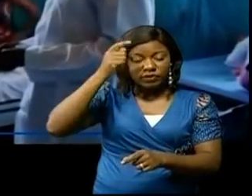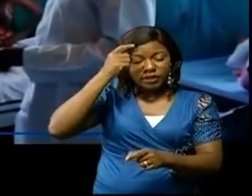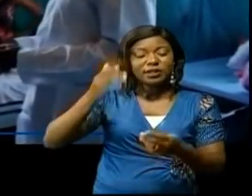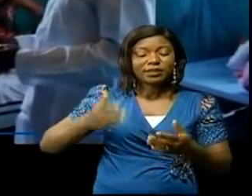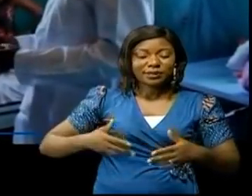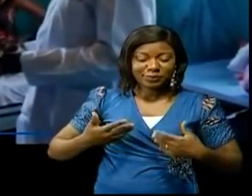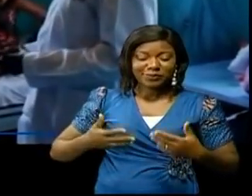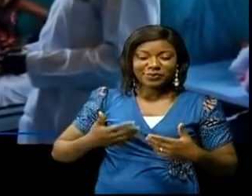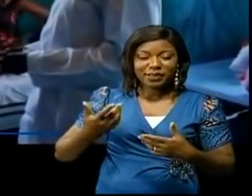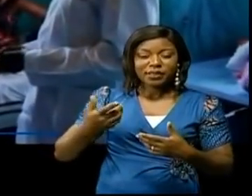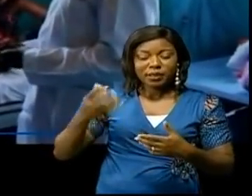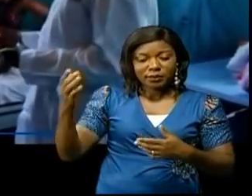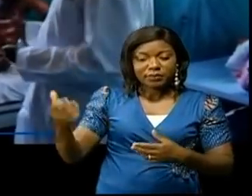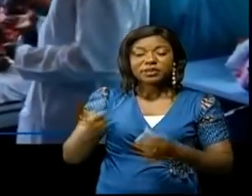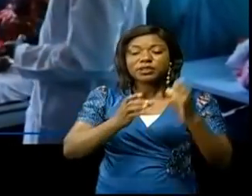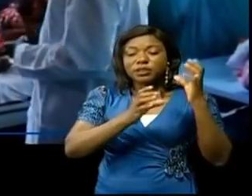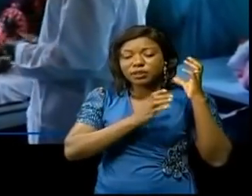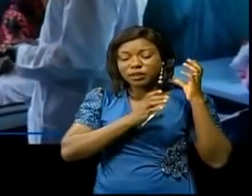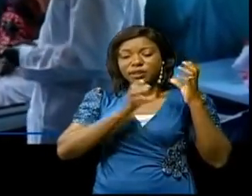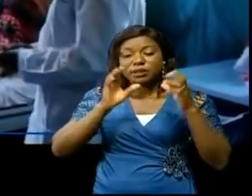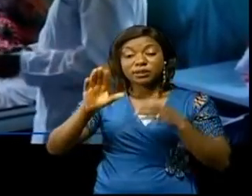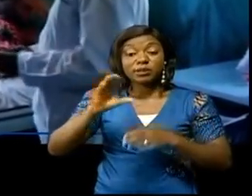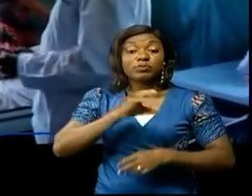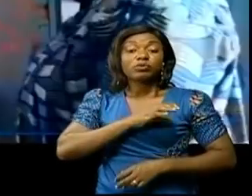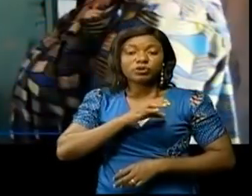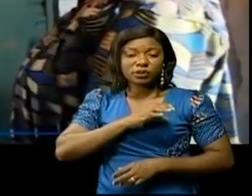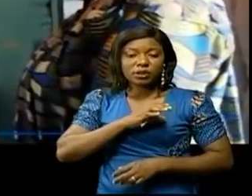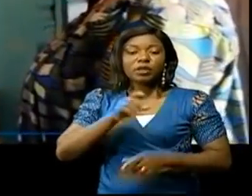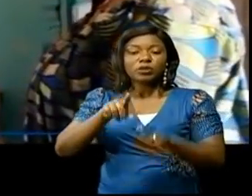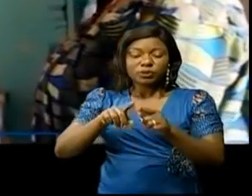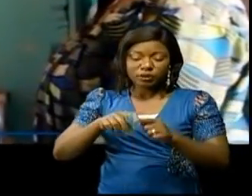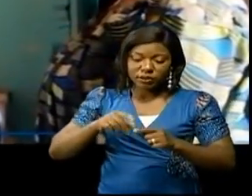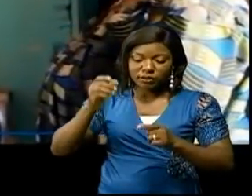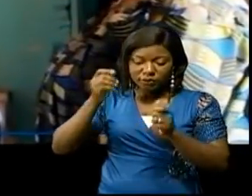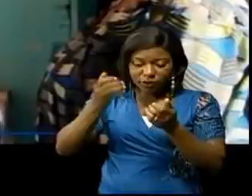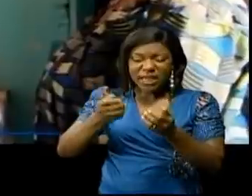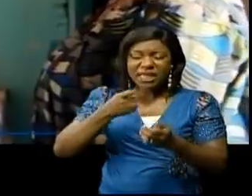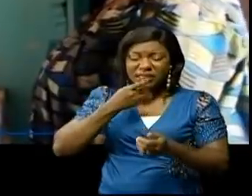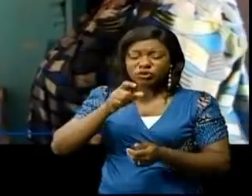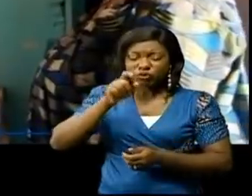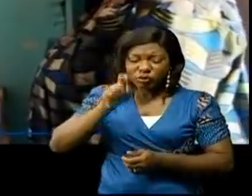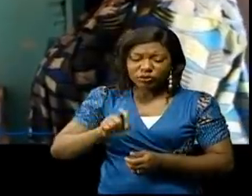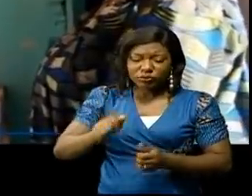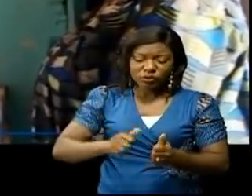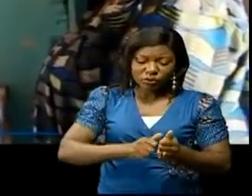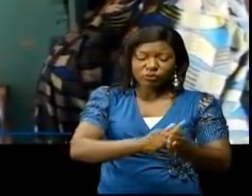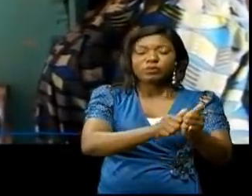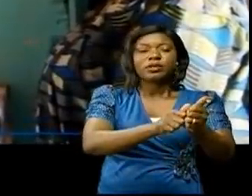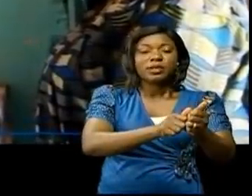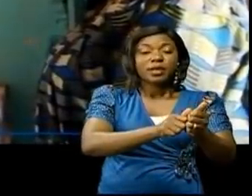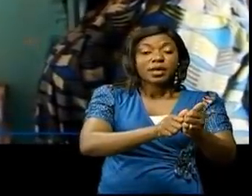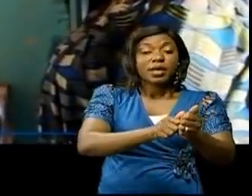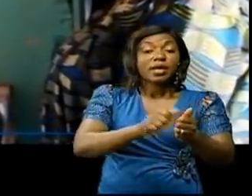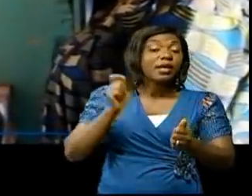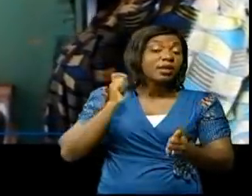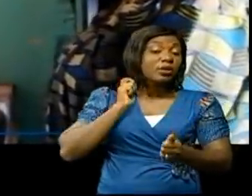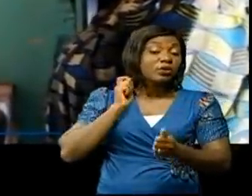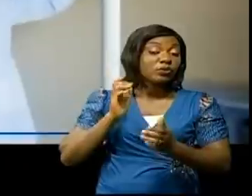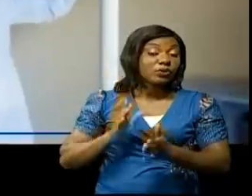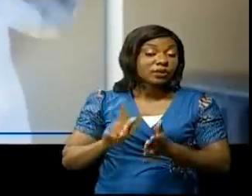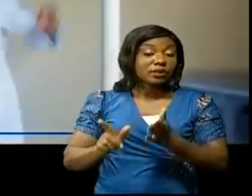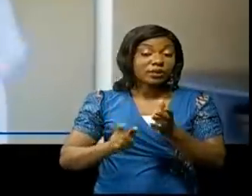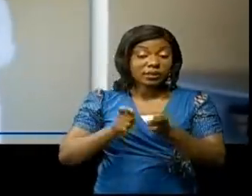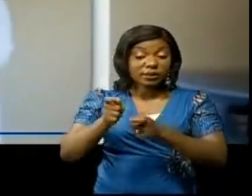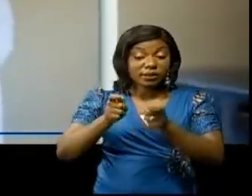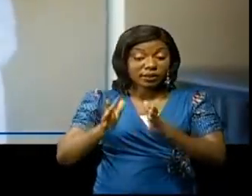positivement la prise en charge de ses blessés et promet l'accompagnement de son gouvernement provincial. Le médecin directeur Patrick Odiakanda